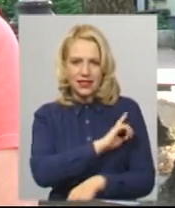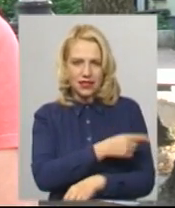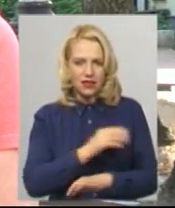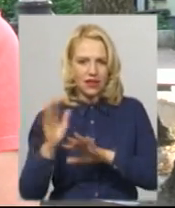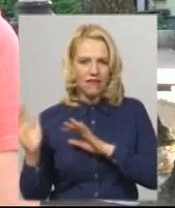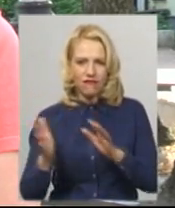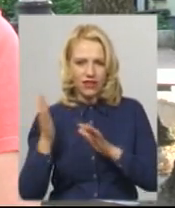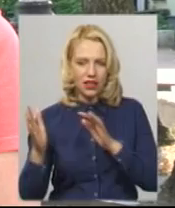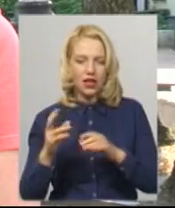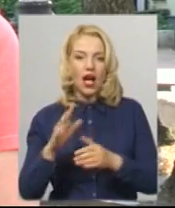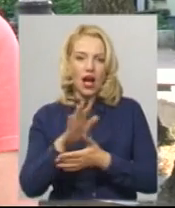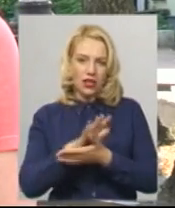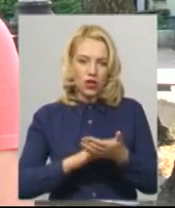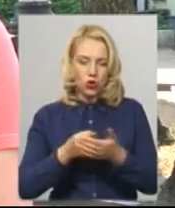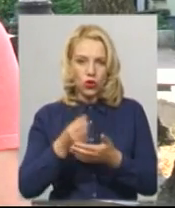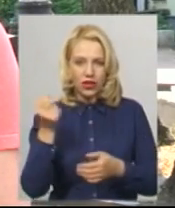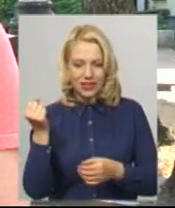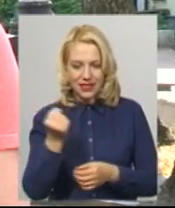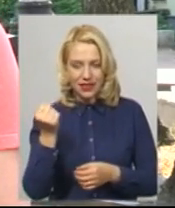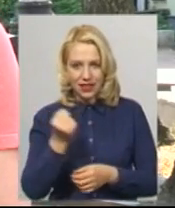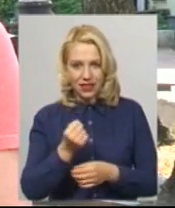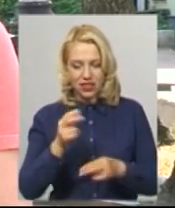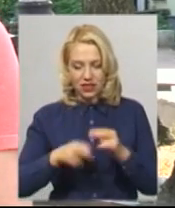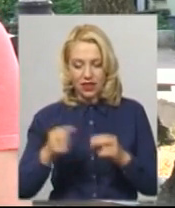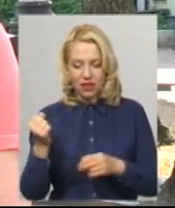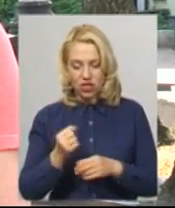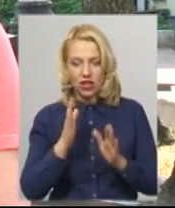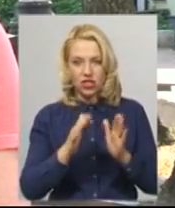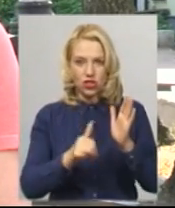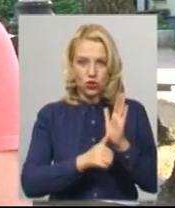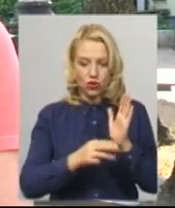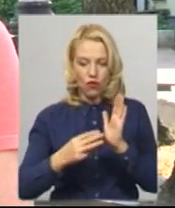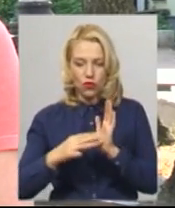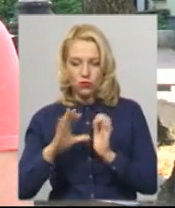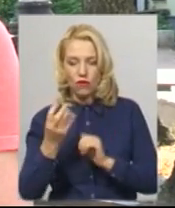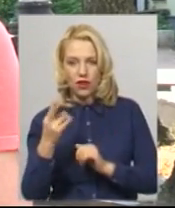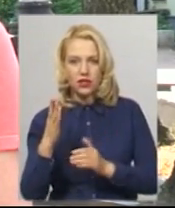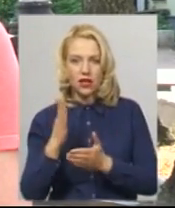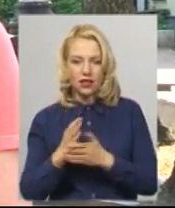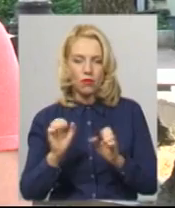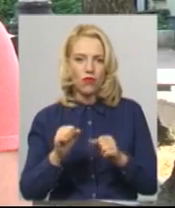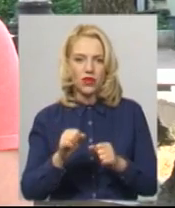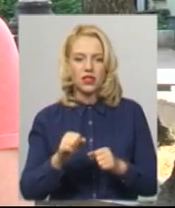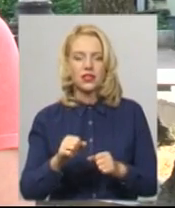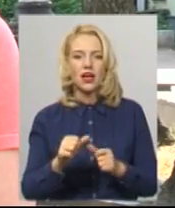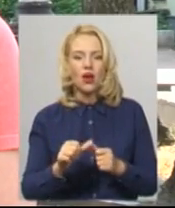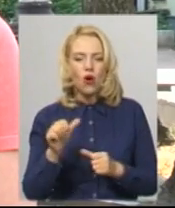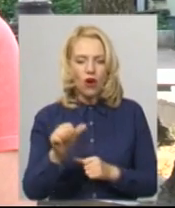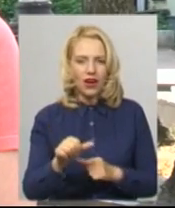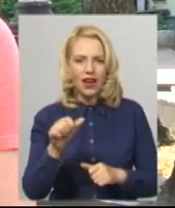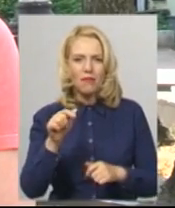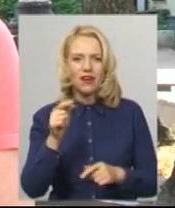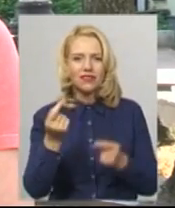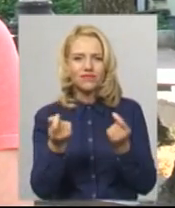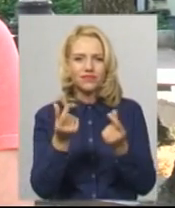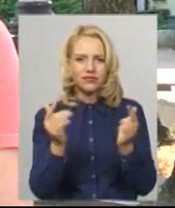збережеться суха погода. Лише в день 6 та 8 вересня є ймовірність окремих короткочасних дощів. Температурний